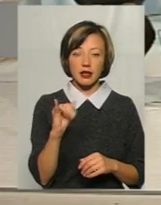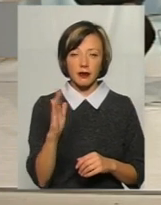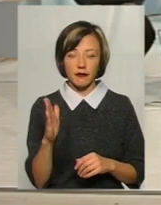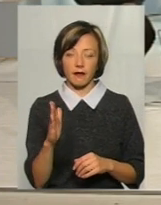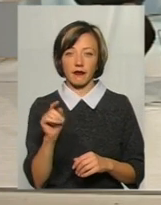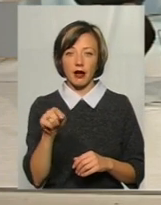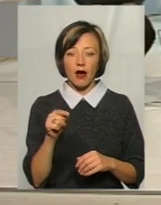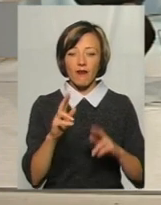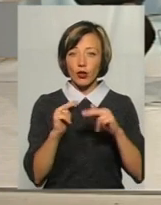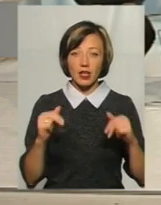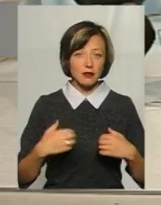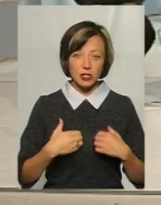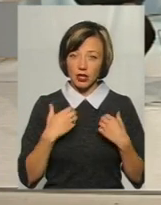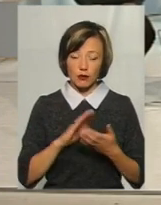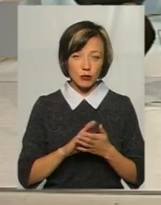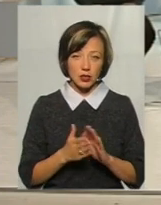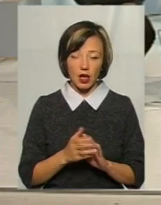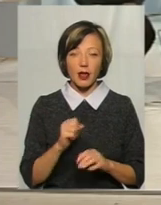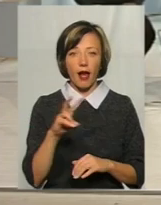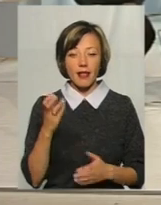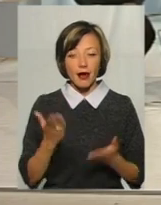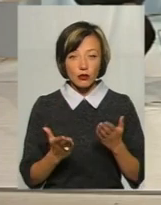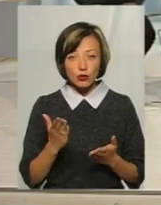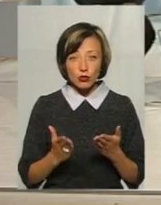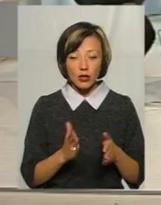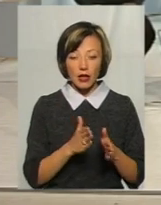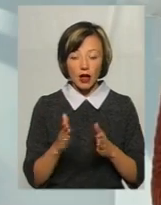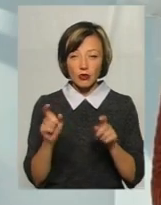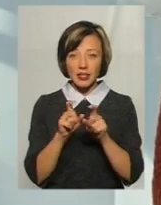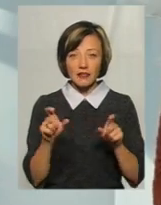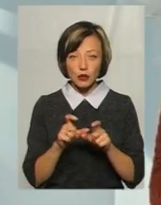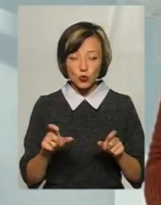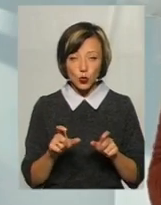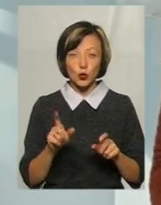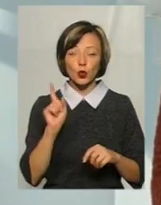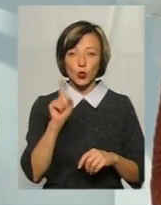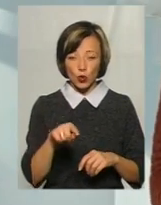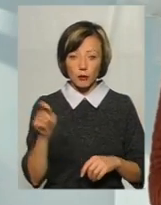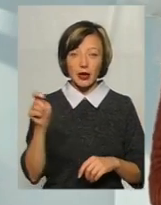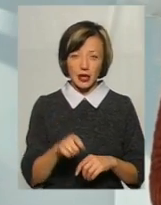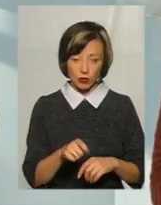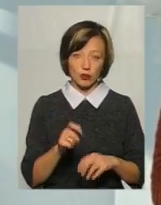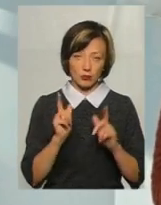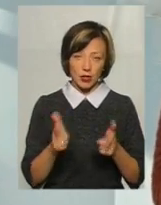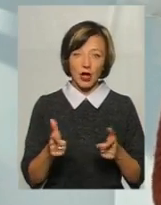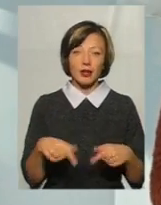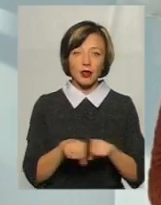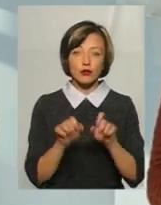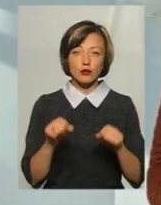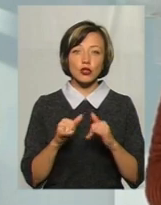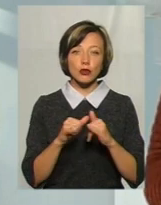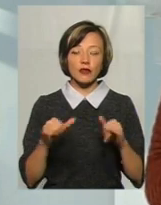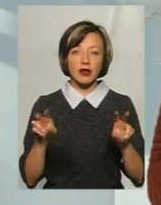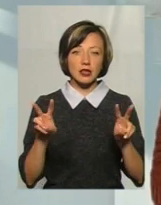фортеця в жахливому стані. Але якщо налагодити інфраструктуру, то люди приїдуть навіть туди. Також можна розвивати